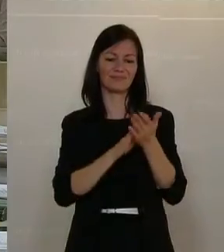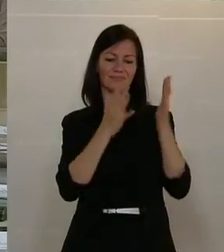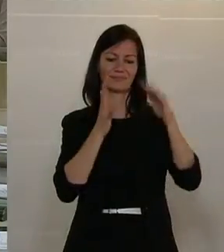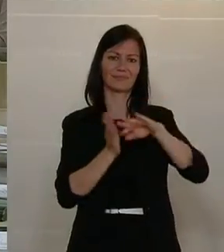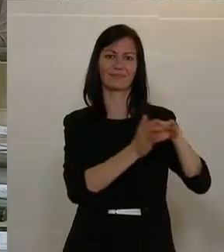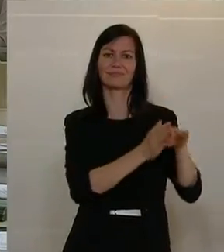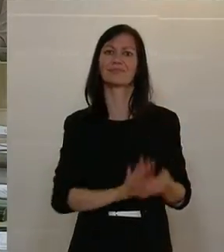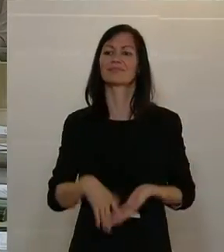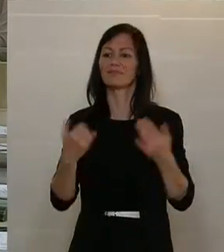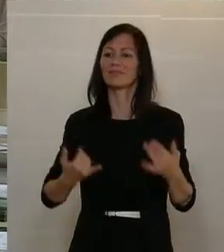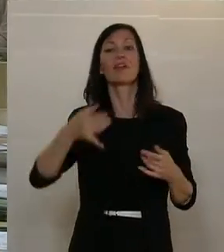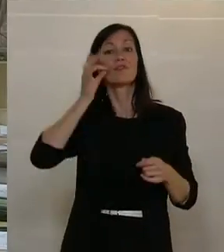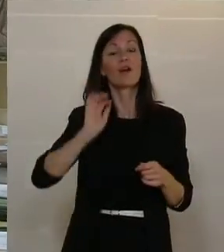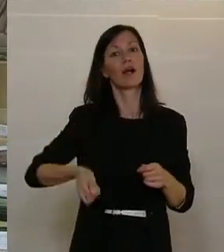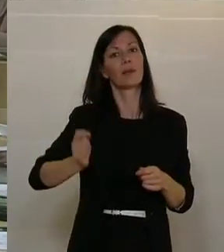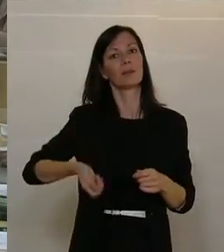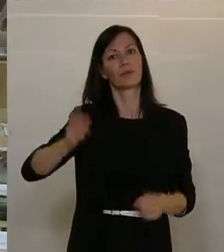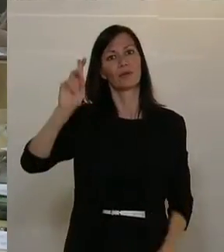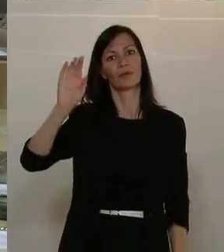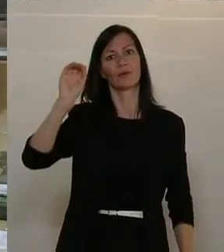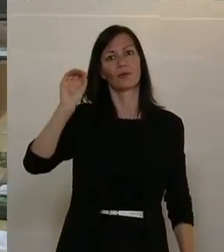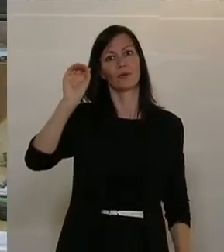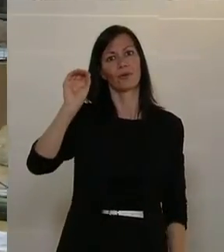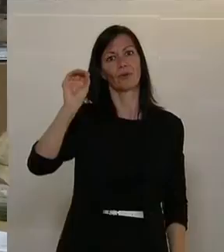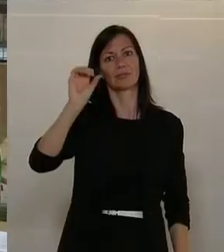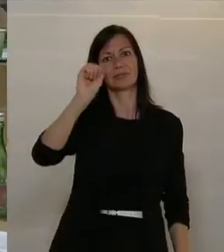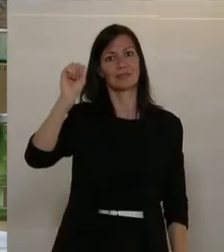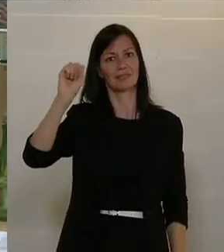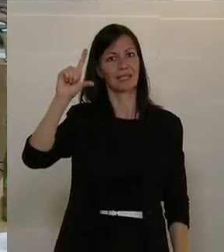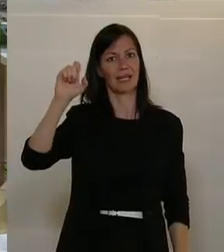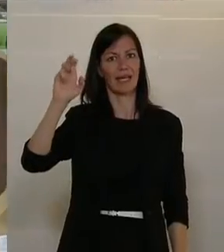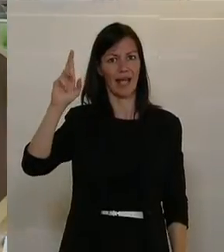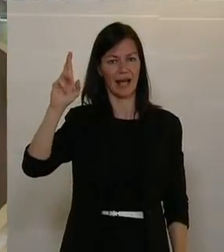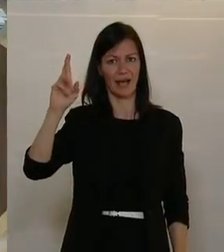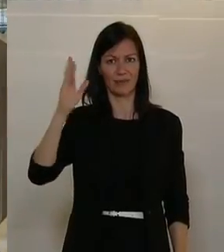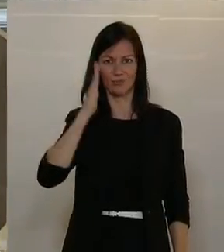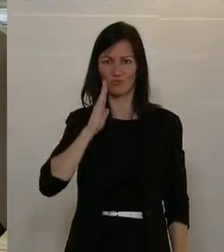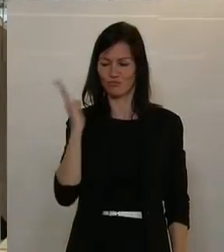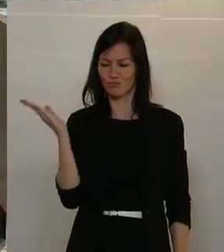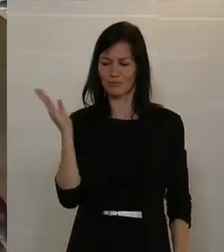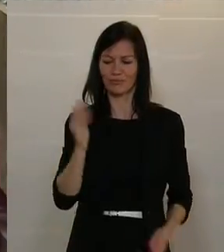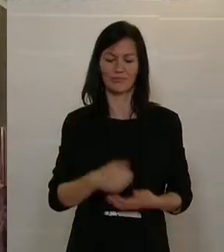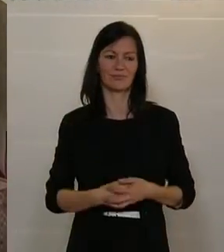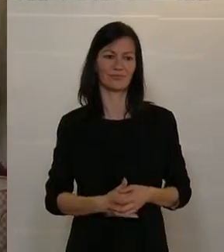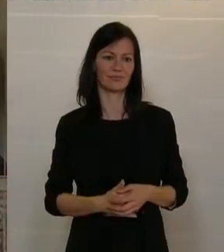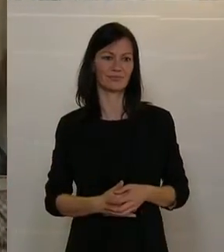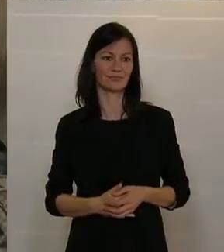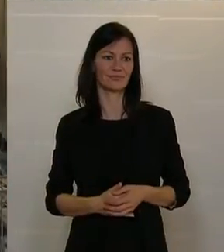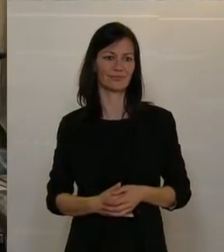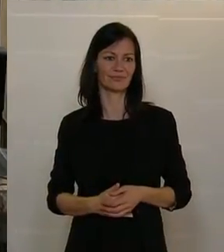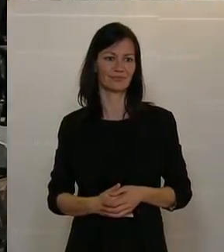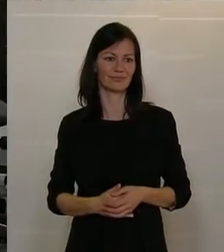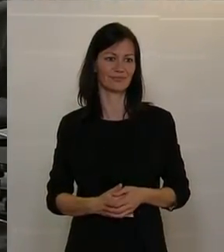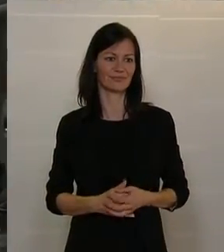Reparieren statt Wegwerfen sei ein europaweiter Trend. Die EU habe seit März zehn Verordnungen zu diesem Thema erlassen, betont Felix Eipeltauer